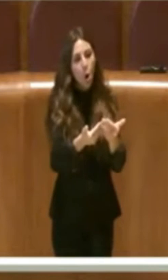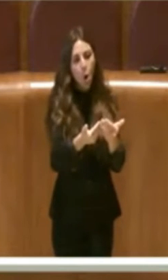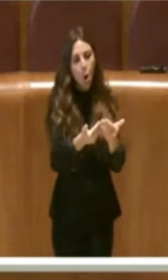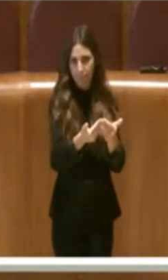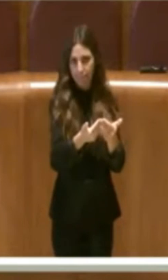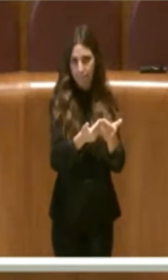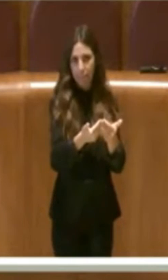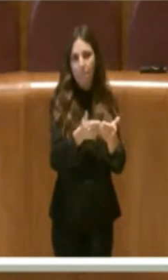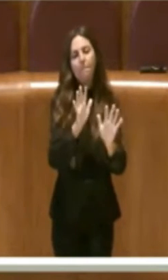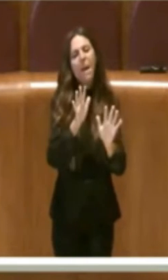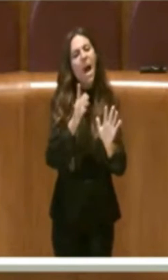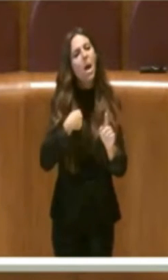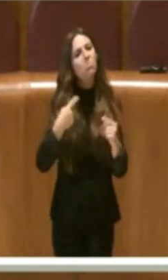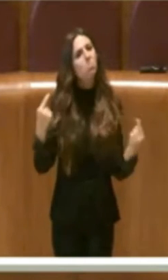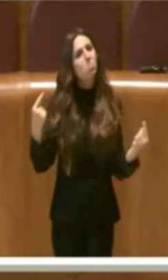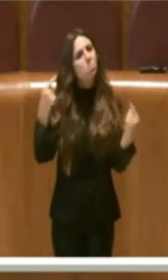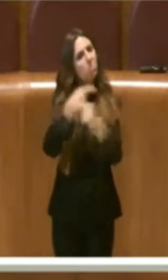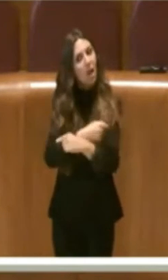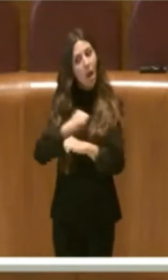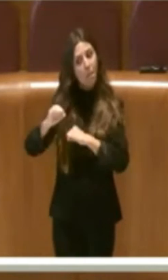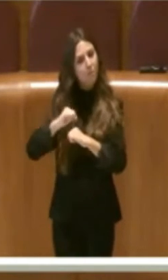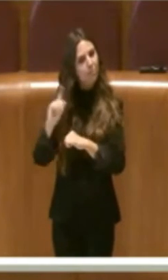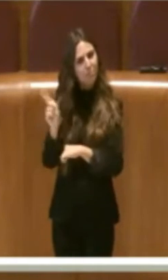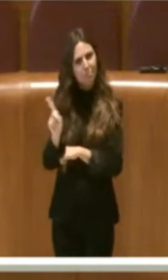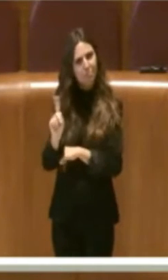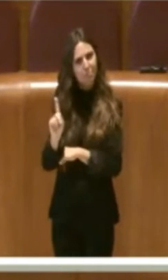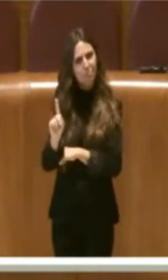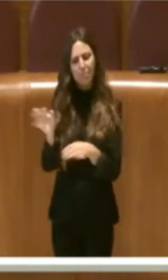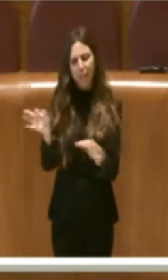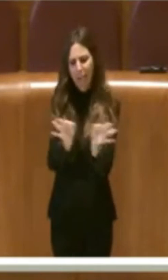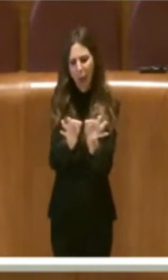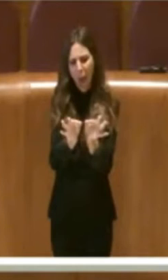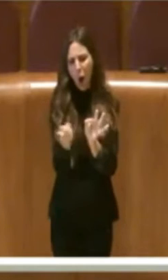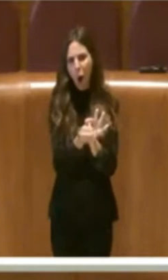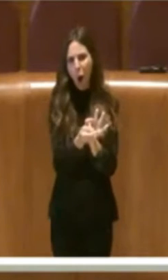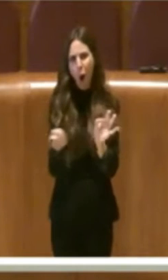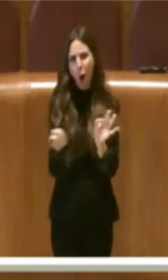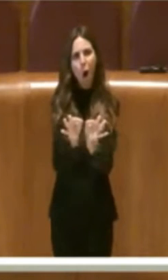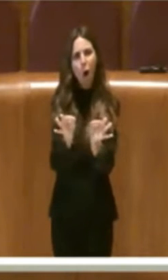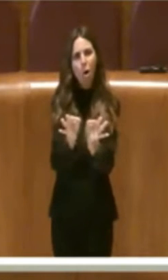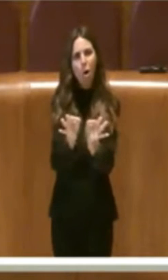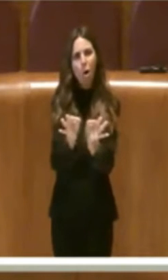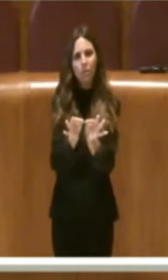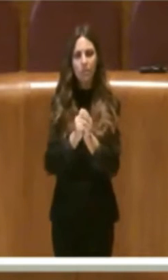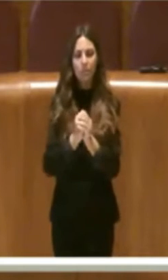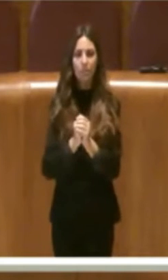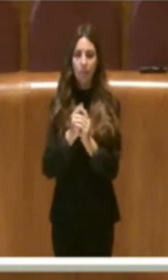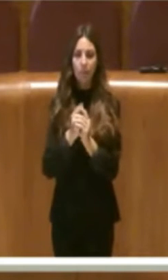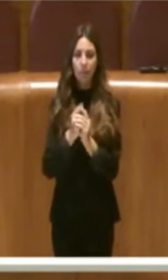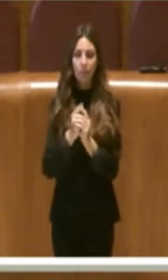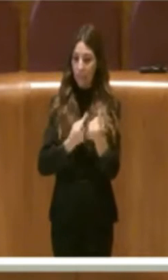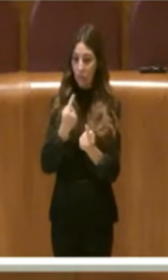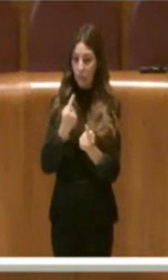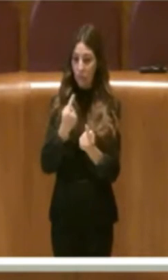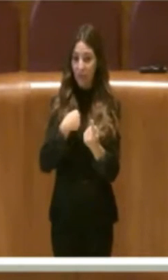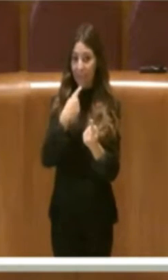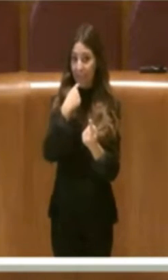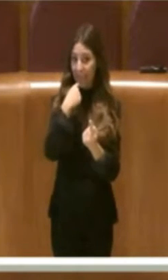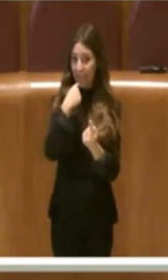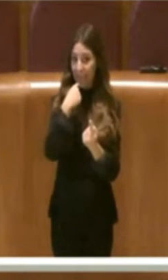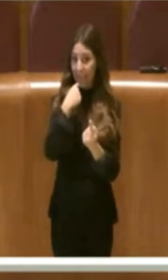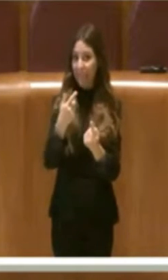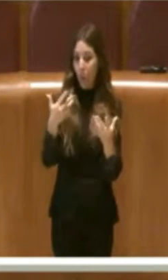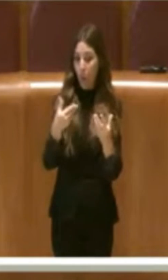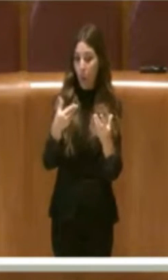assolutamente in contrasto con quanto l'amministrazione sta facendo e l'episodio che è stato citato dalla